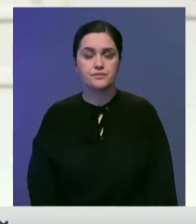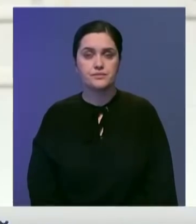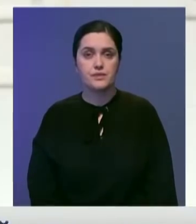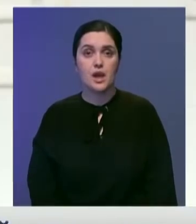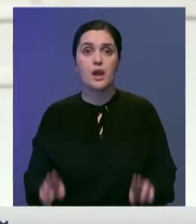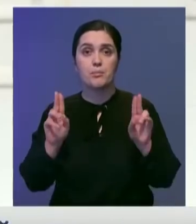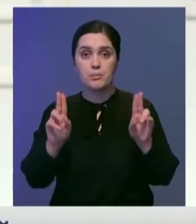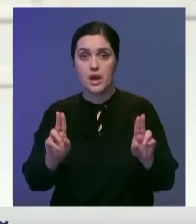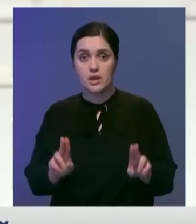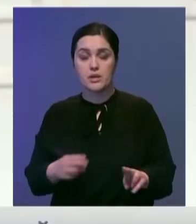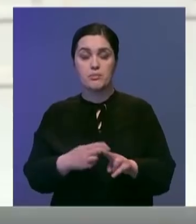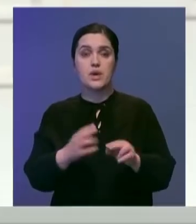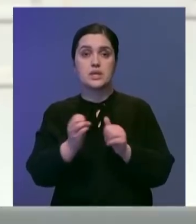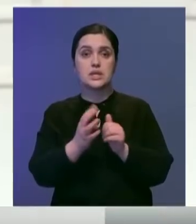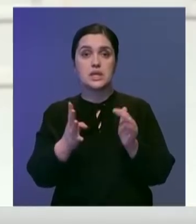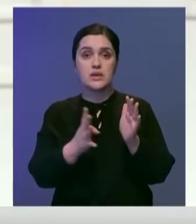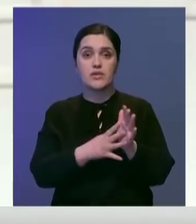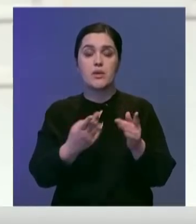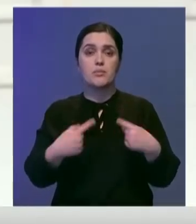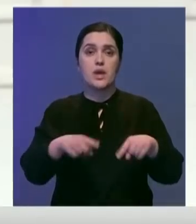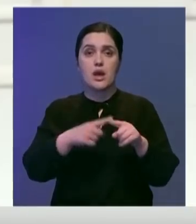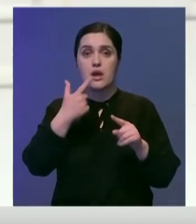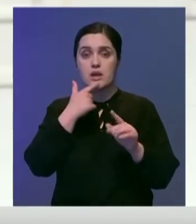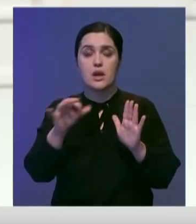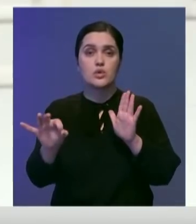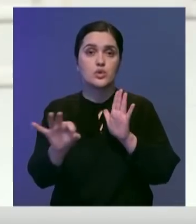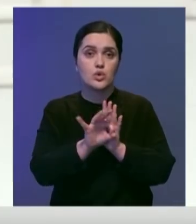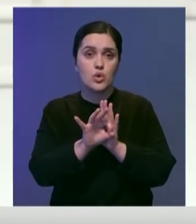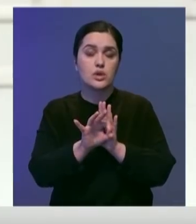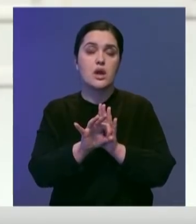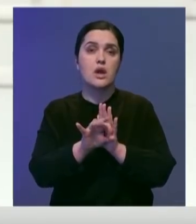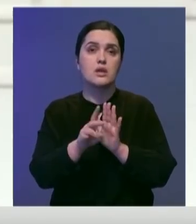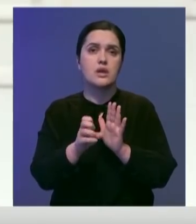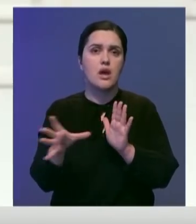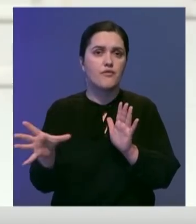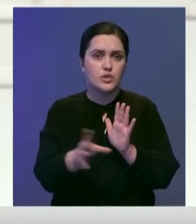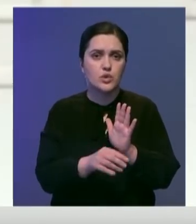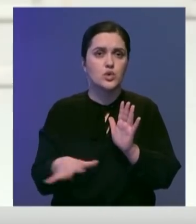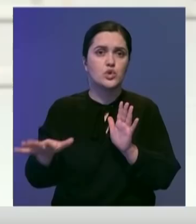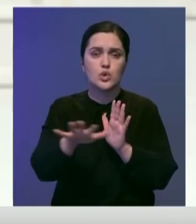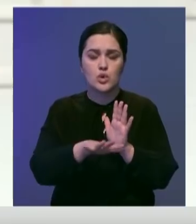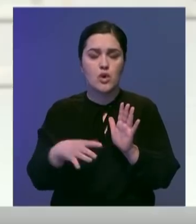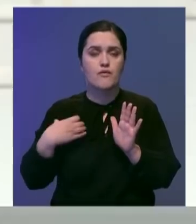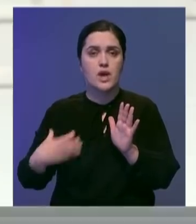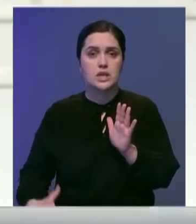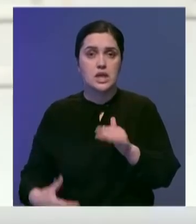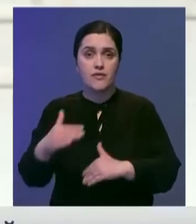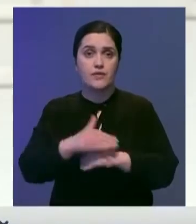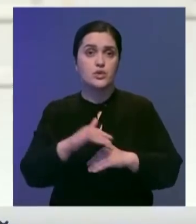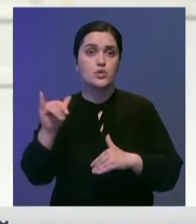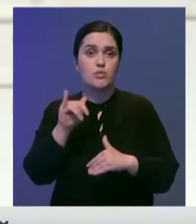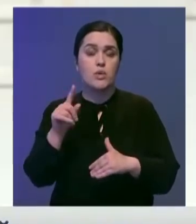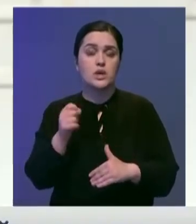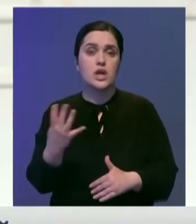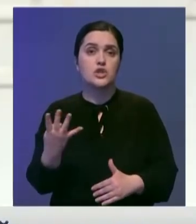Правила, действующие в 19 департаментах красной зоны, распространяются на всю территорию континентальной Франции с вечера с суббота на четыре